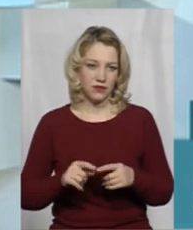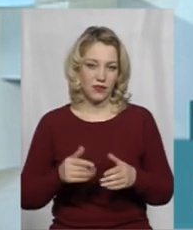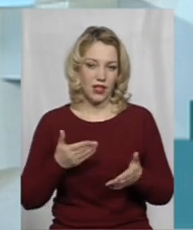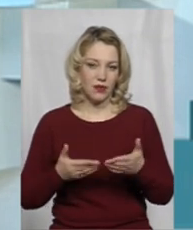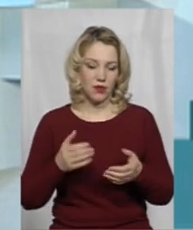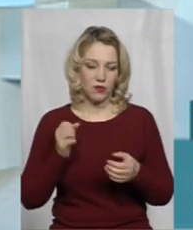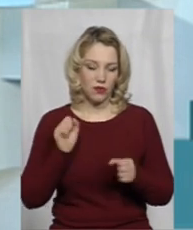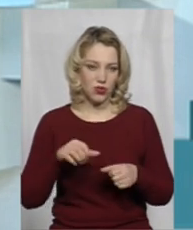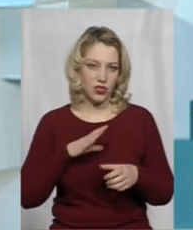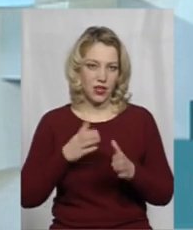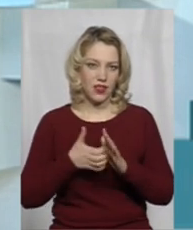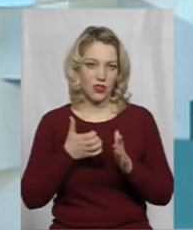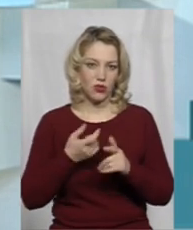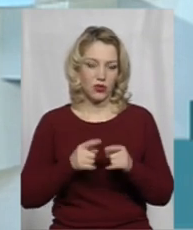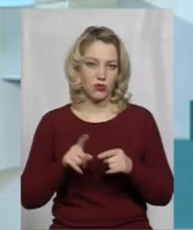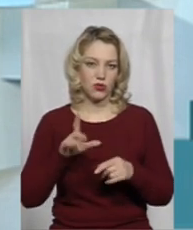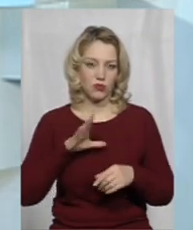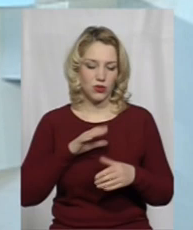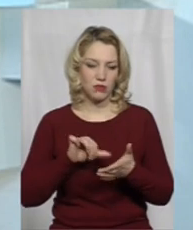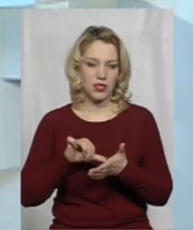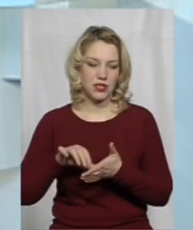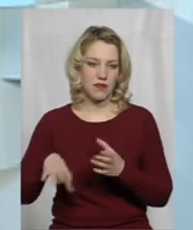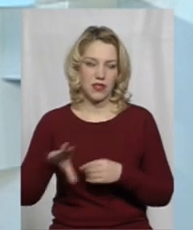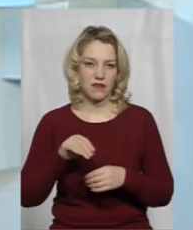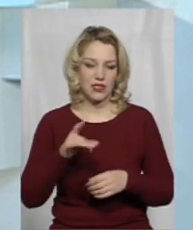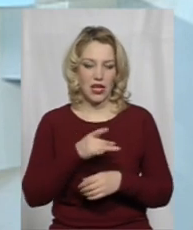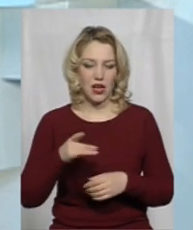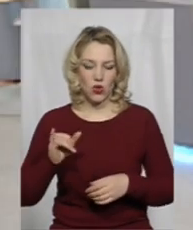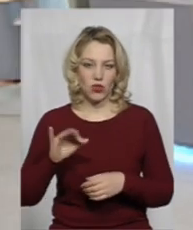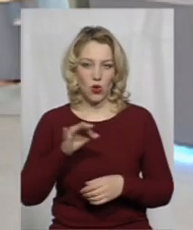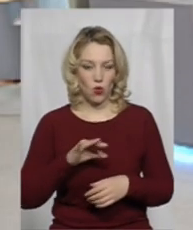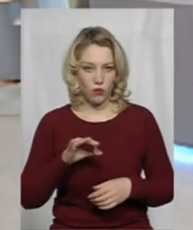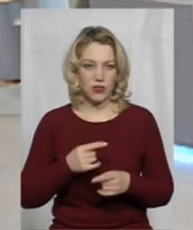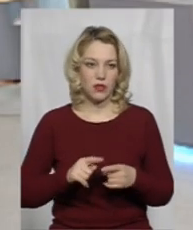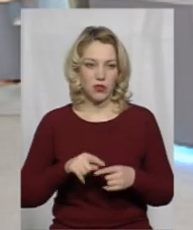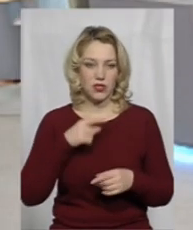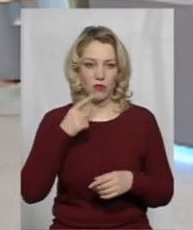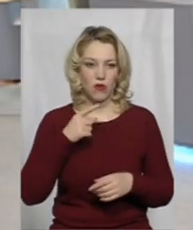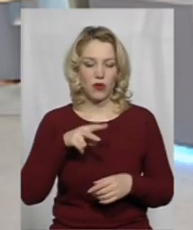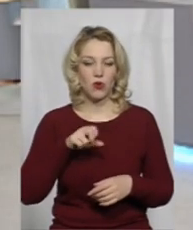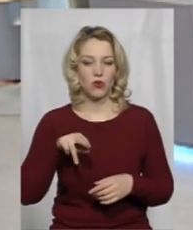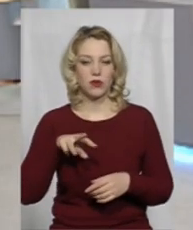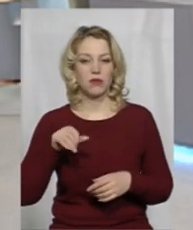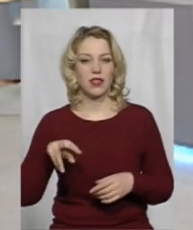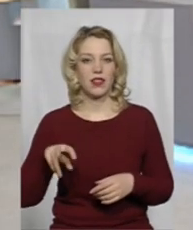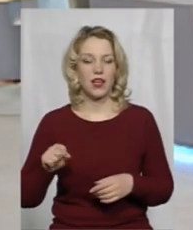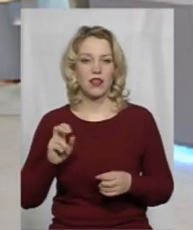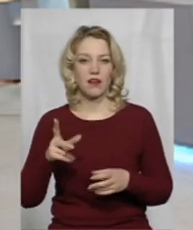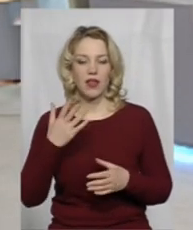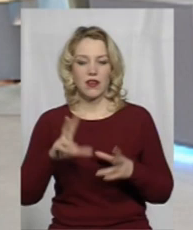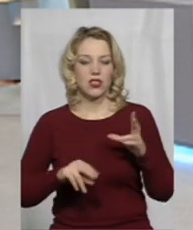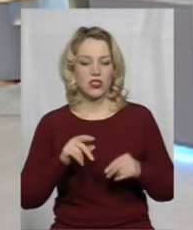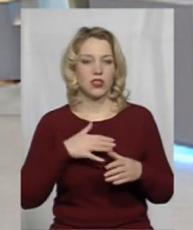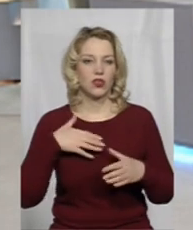напевно, є недоліком те, що було представлено не всі райони області. А ми про це ще поговоримо. Пані Людмило, а стосовно активності, як Ви